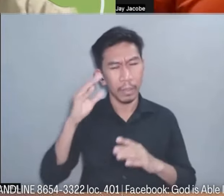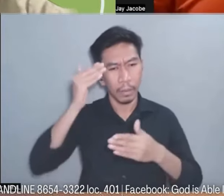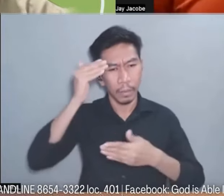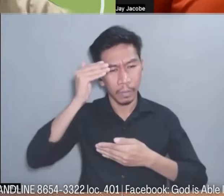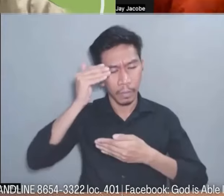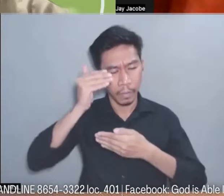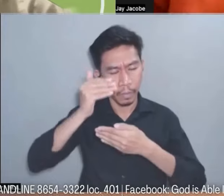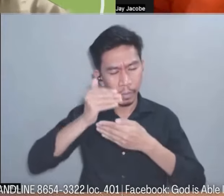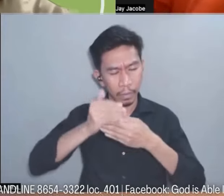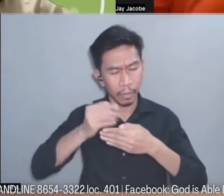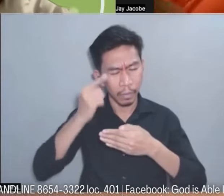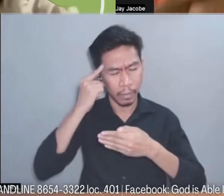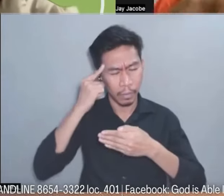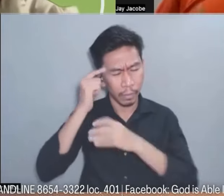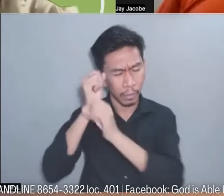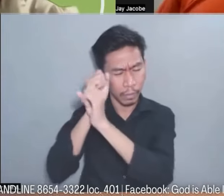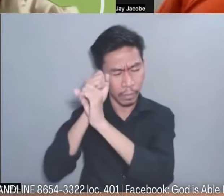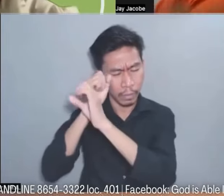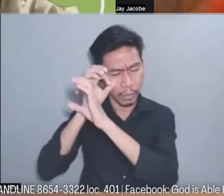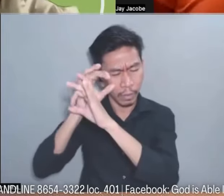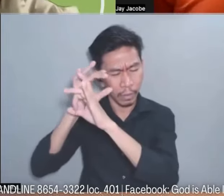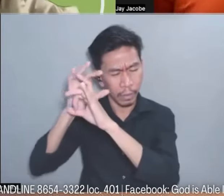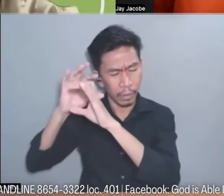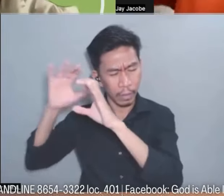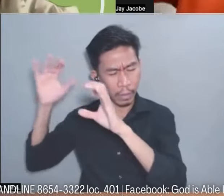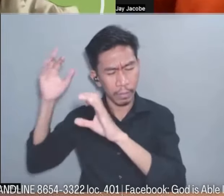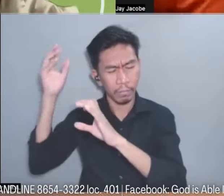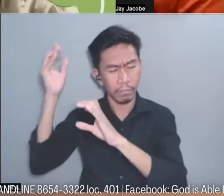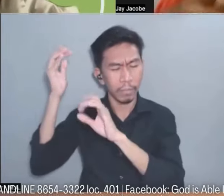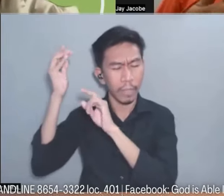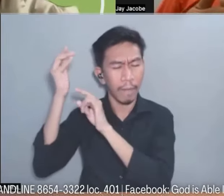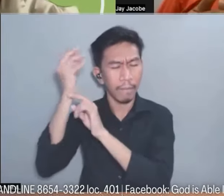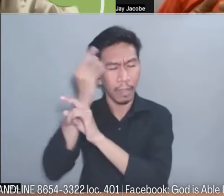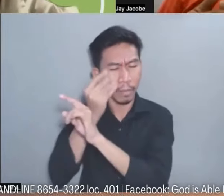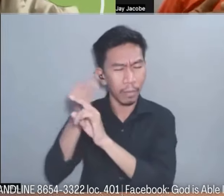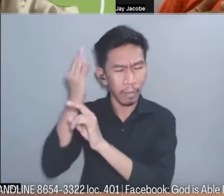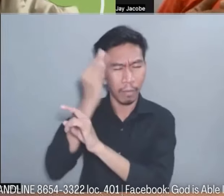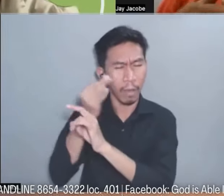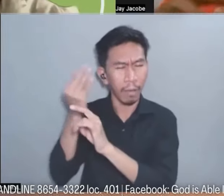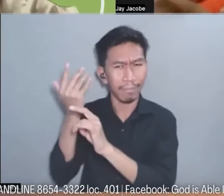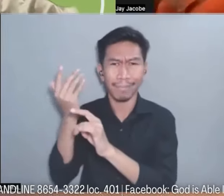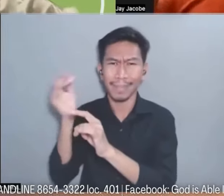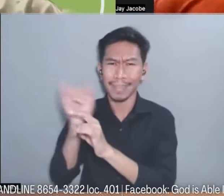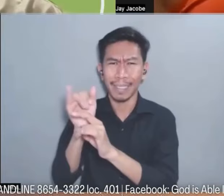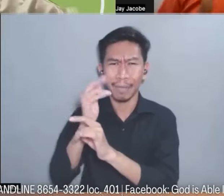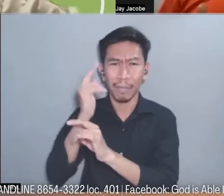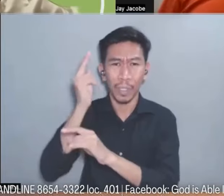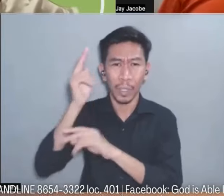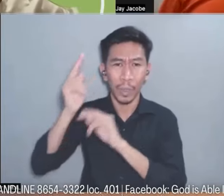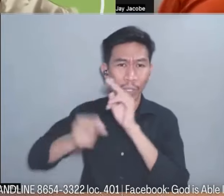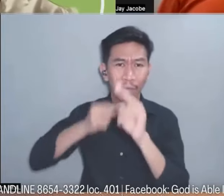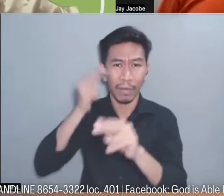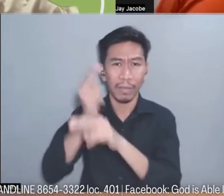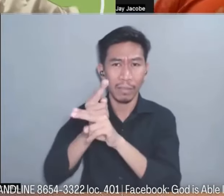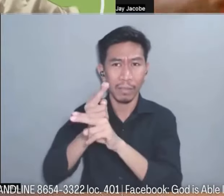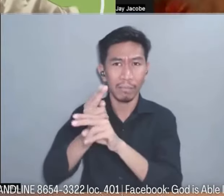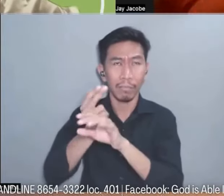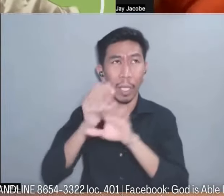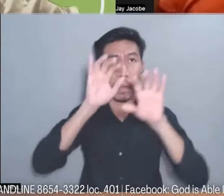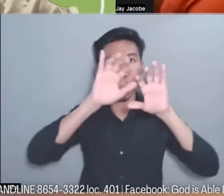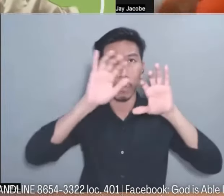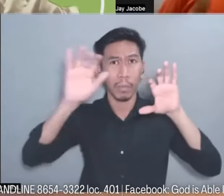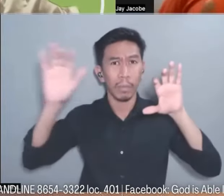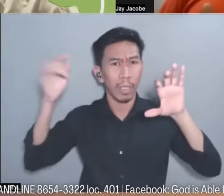yung kalawakan ng universe nakala ko kasunod po noon ay langit na dahil yun po ang nasa isip ko habang